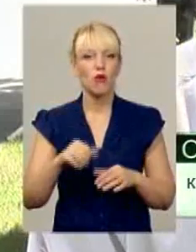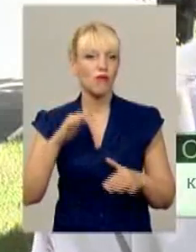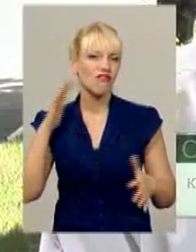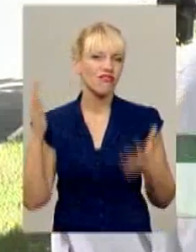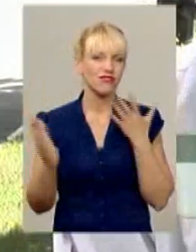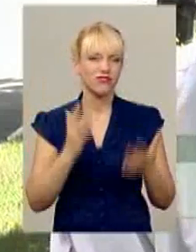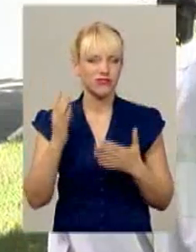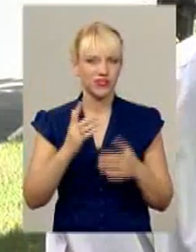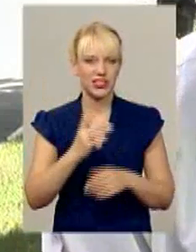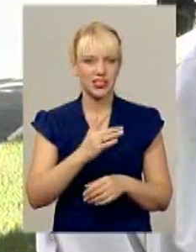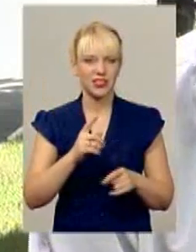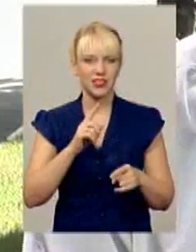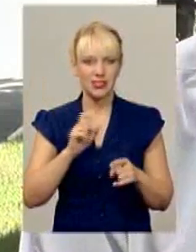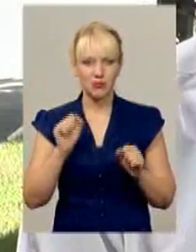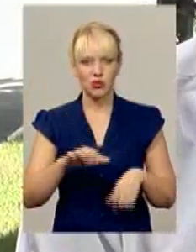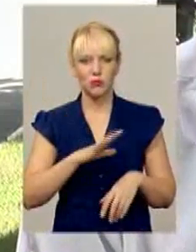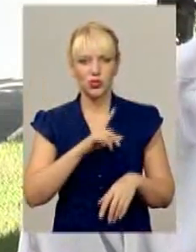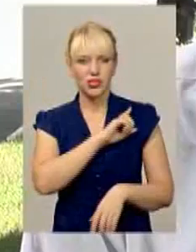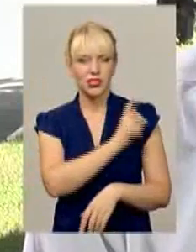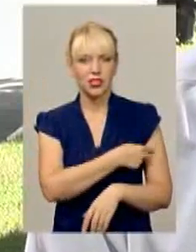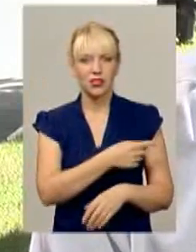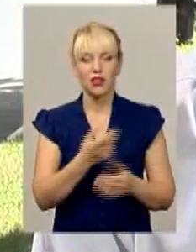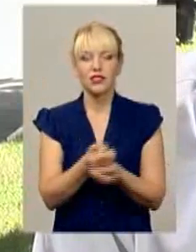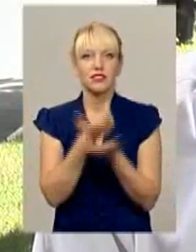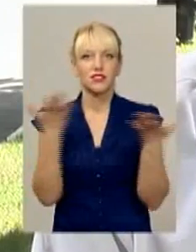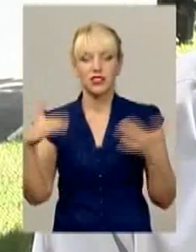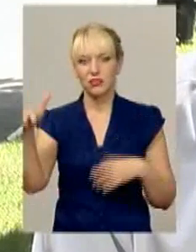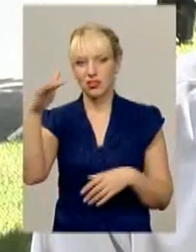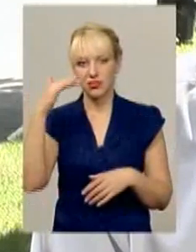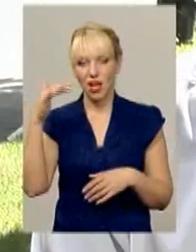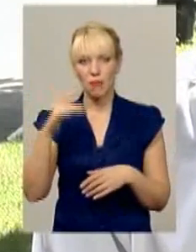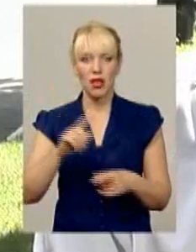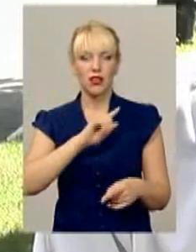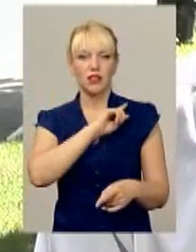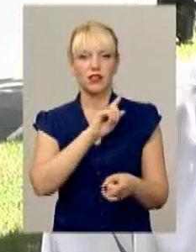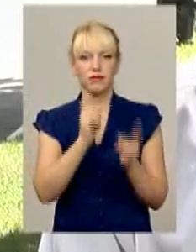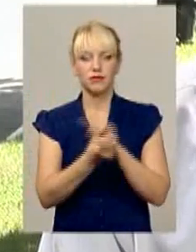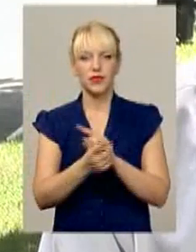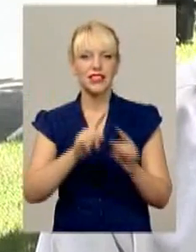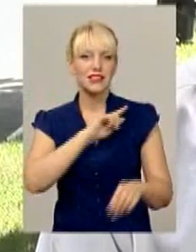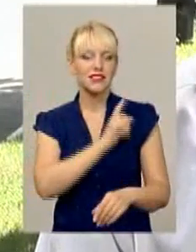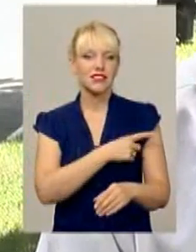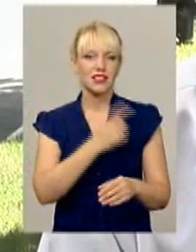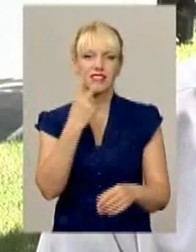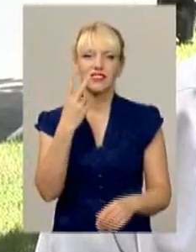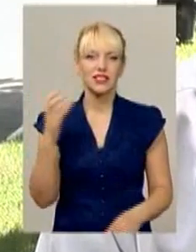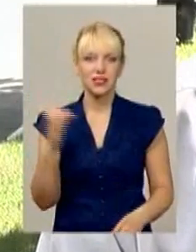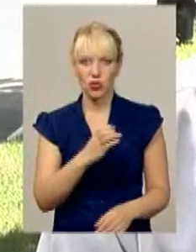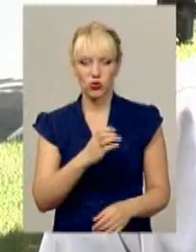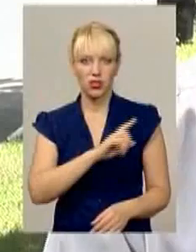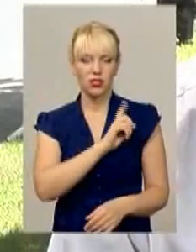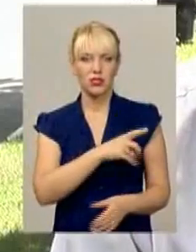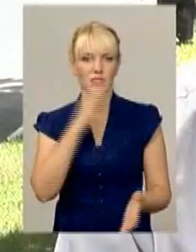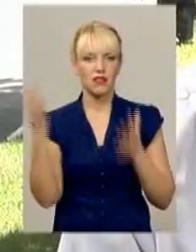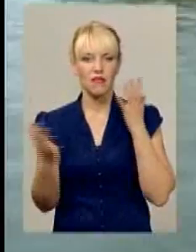з ясного неба. Порив – це вітер сильний і все, буквально 2 секунди і